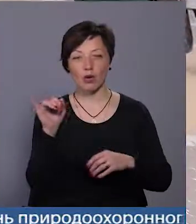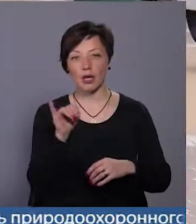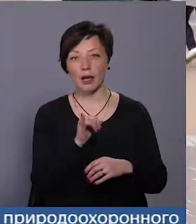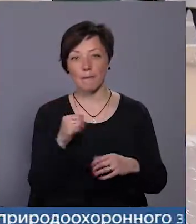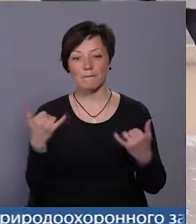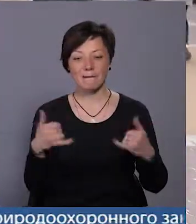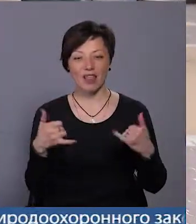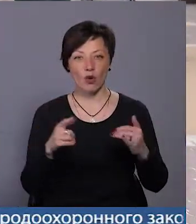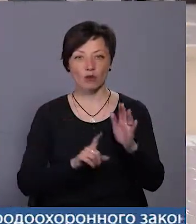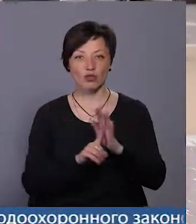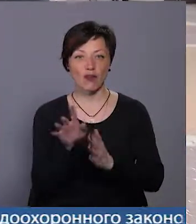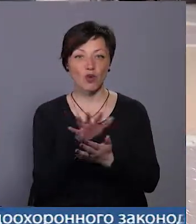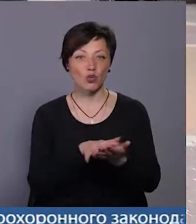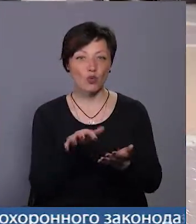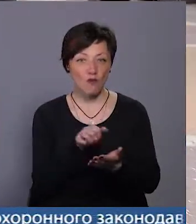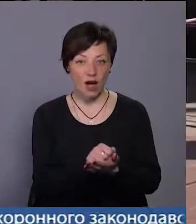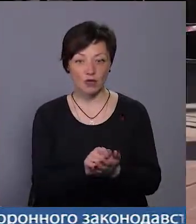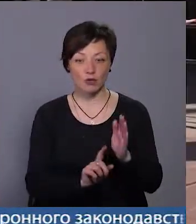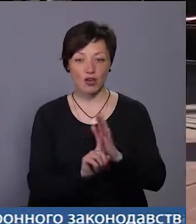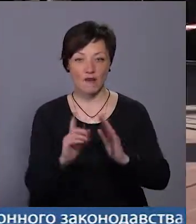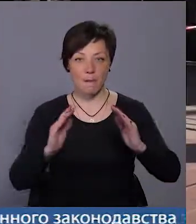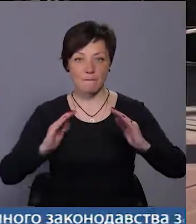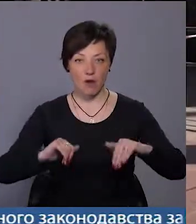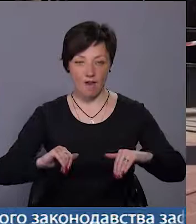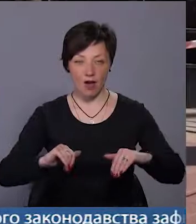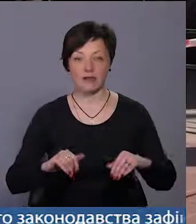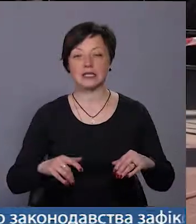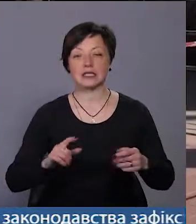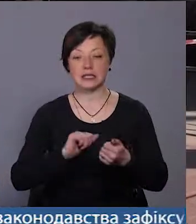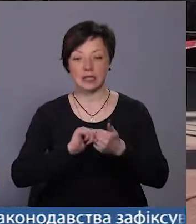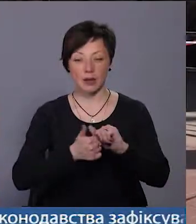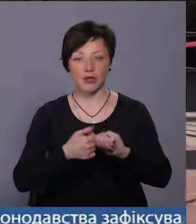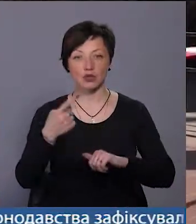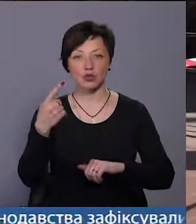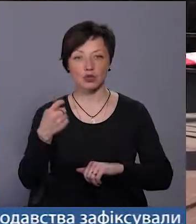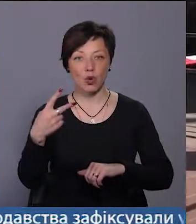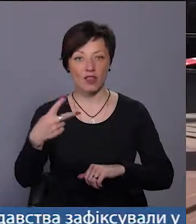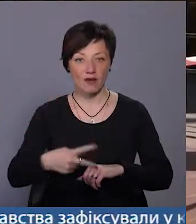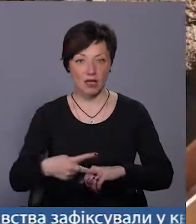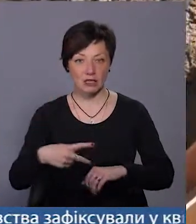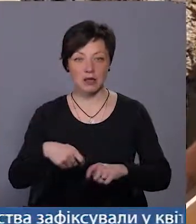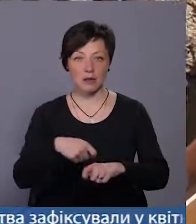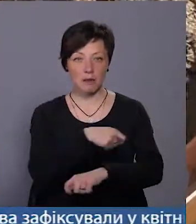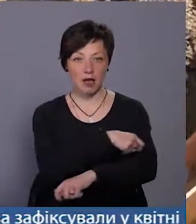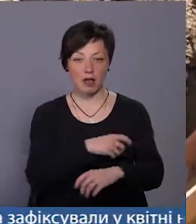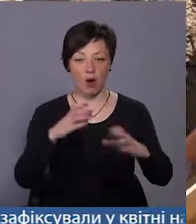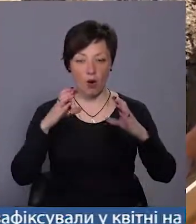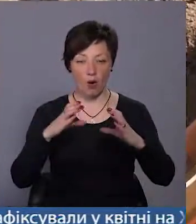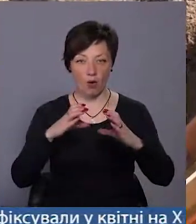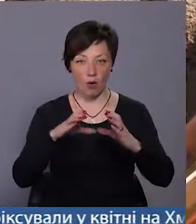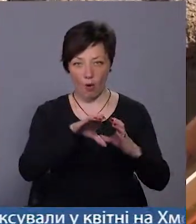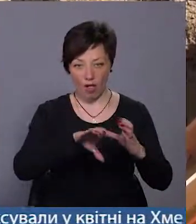бетон вже почав руйнуватися і почав провалюватися. Замінимо 120 метрів погонних колектора. Учора труби вже